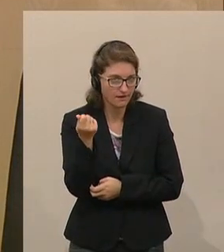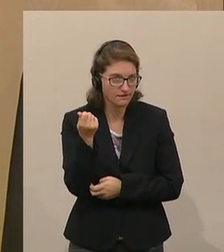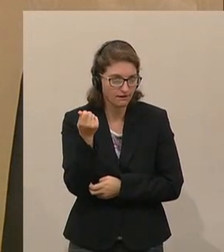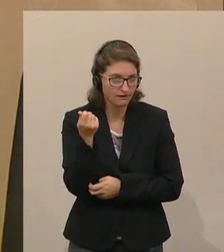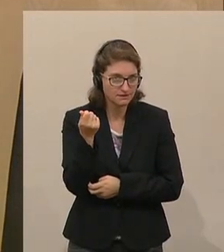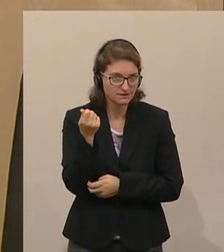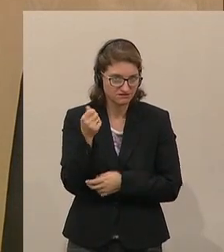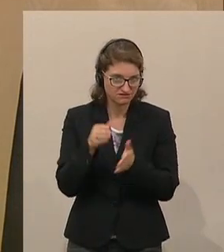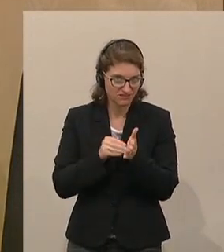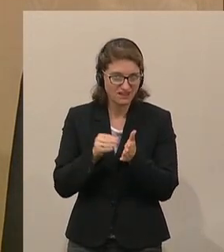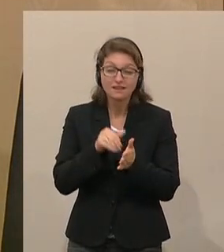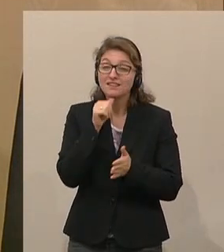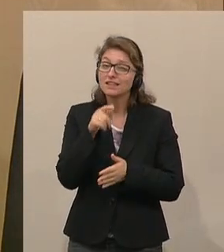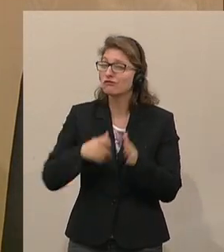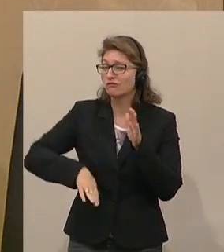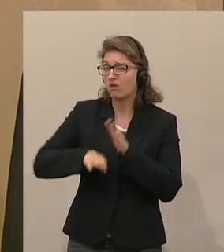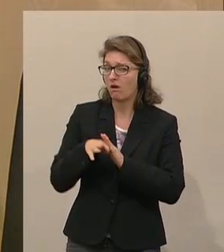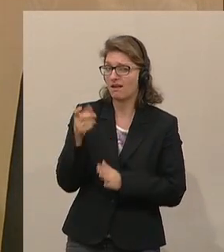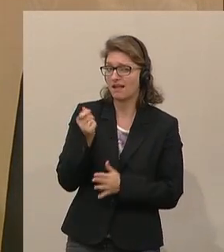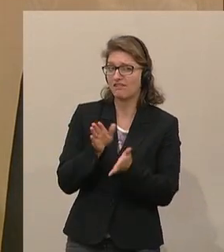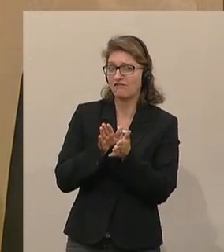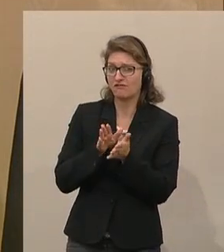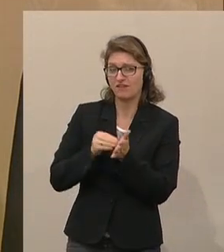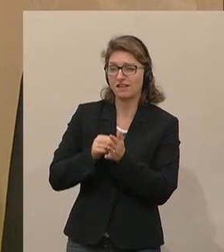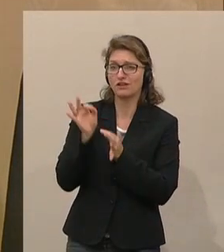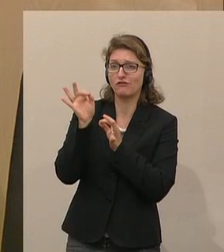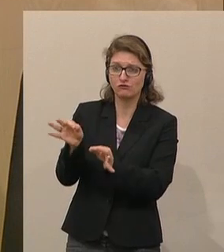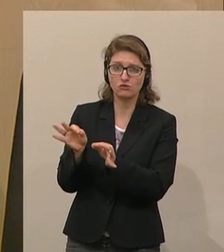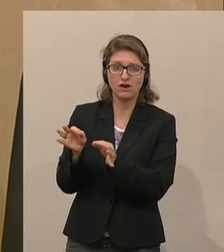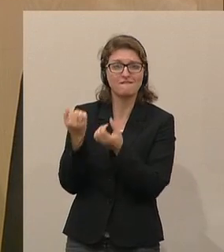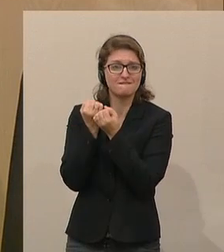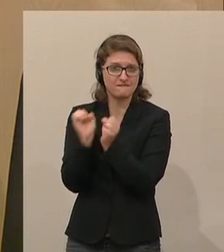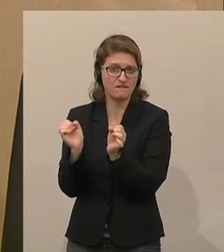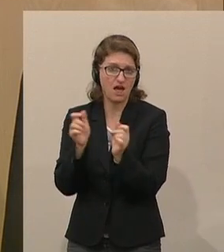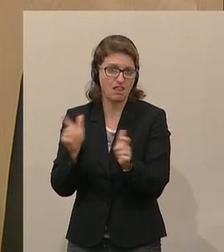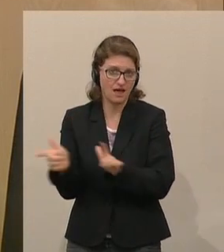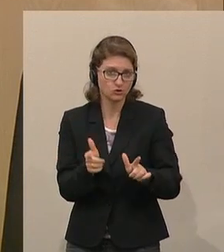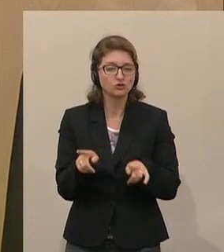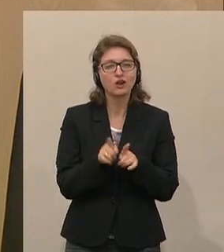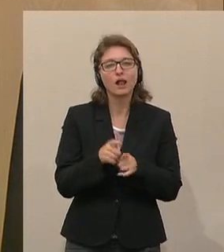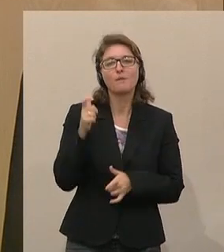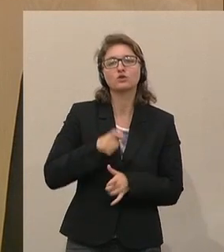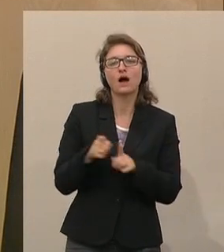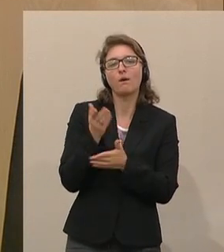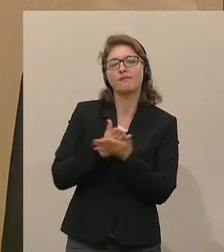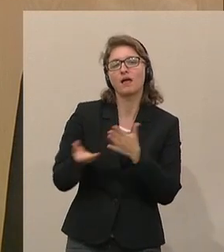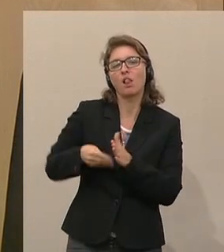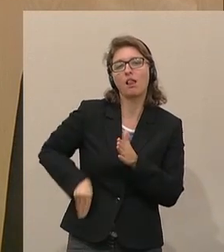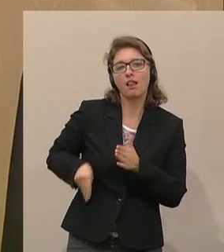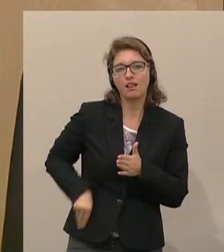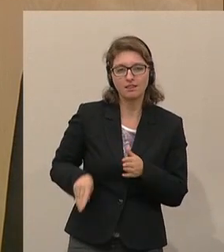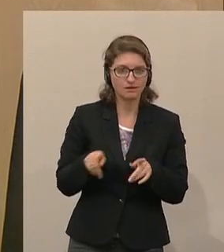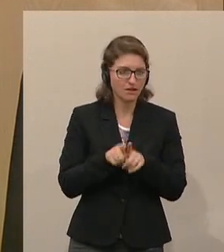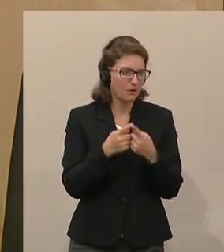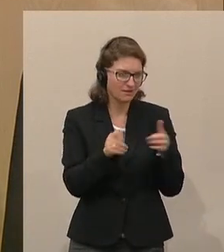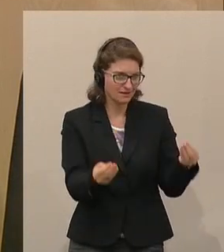sondern auch für eine persönliche Bereicherung angeblich das eine oder andere auch kassiert haben soll. Und andere Vorwürfe der Korruption.